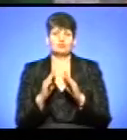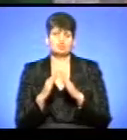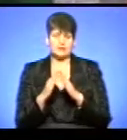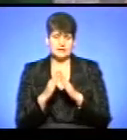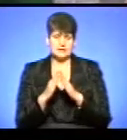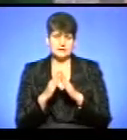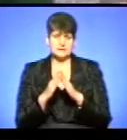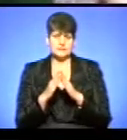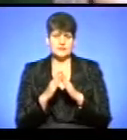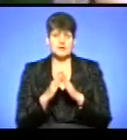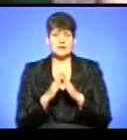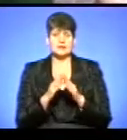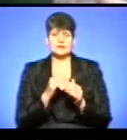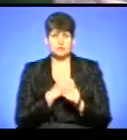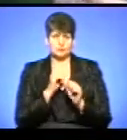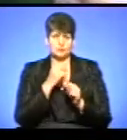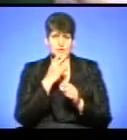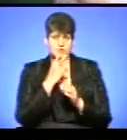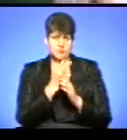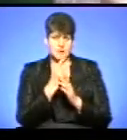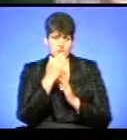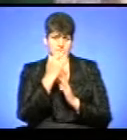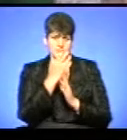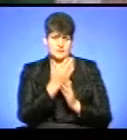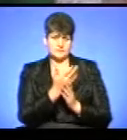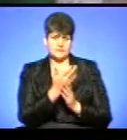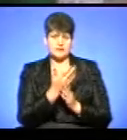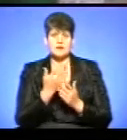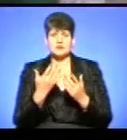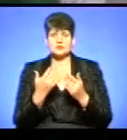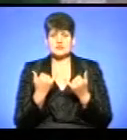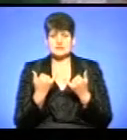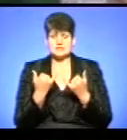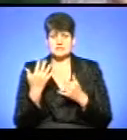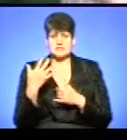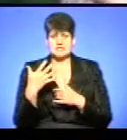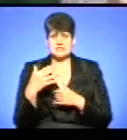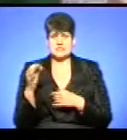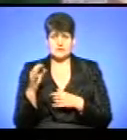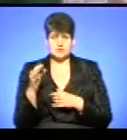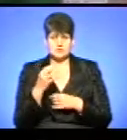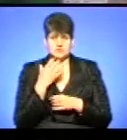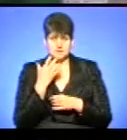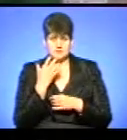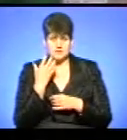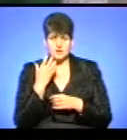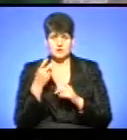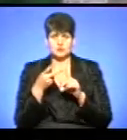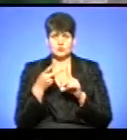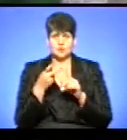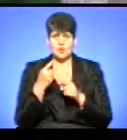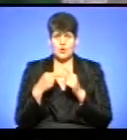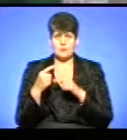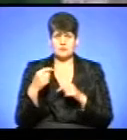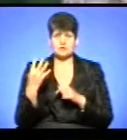Температуру теплоносія можна побачити по цьому. Якщо зараз 50 градусів, другий параметр обратка